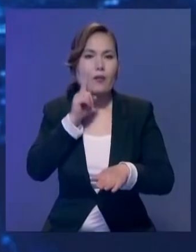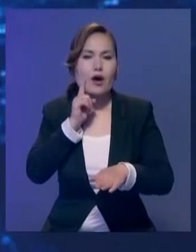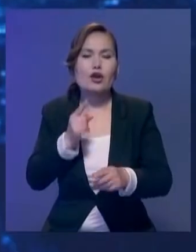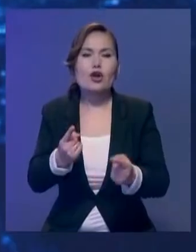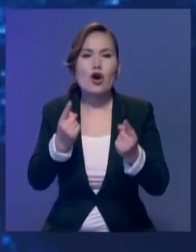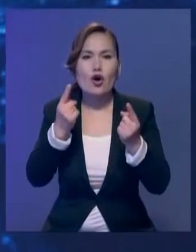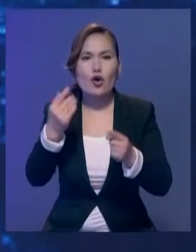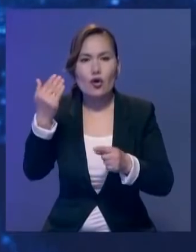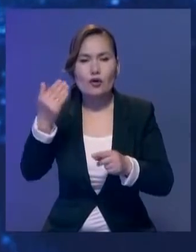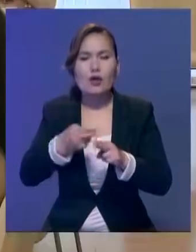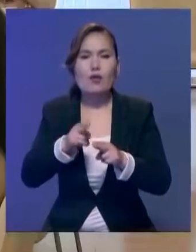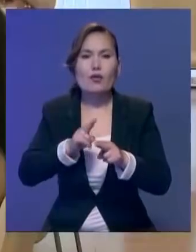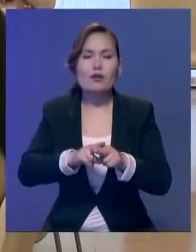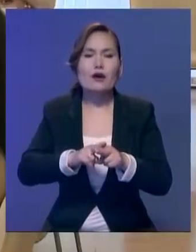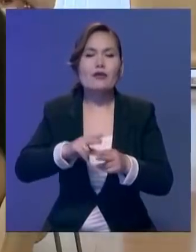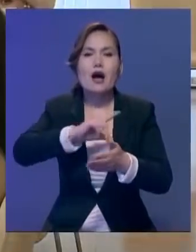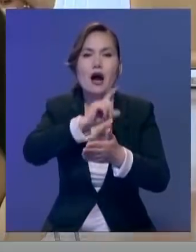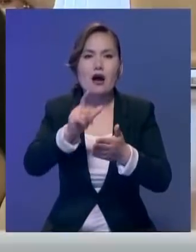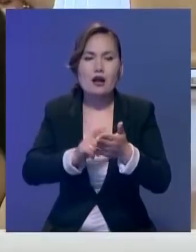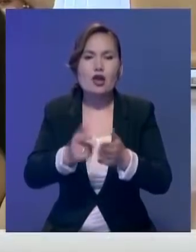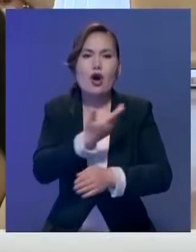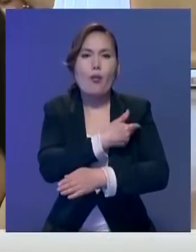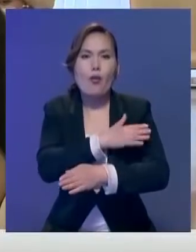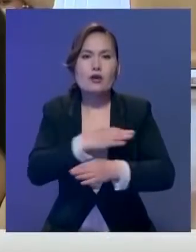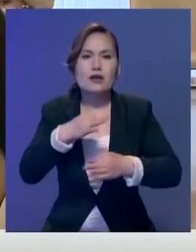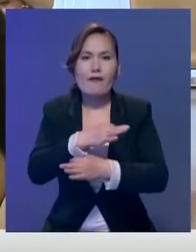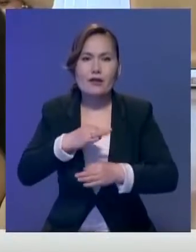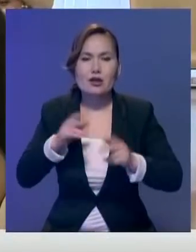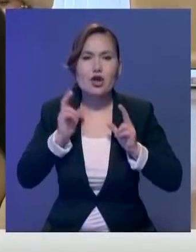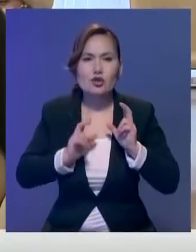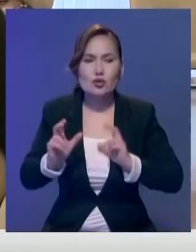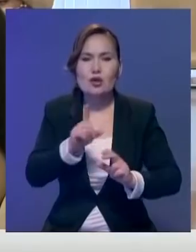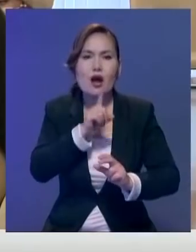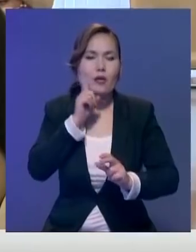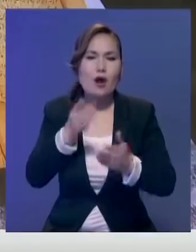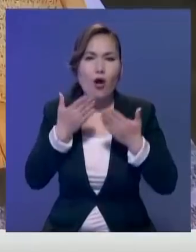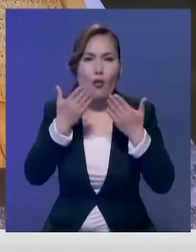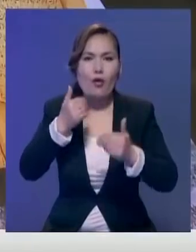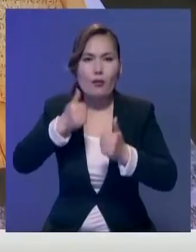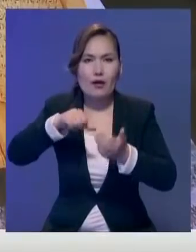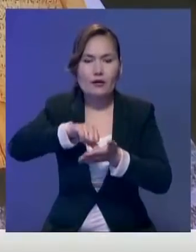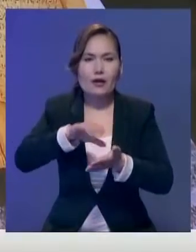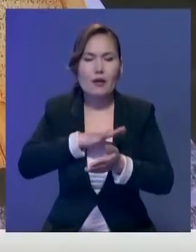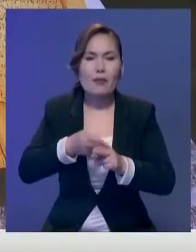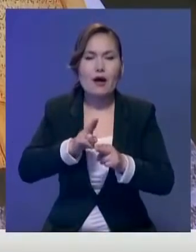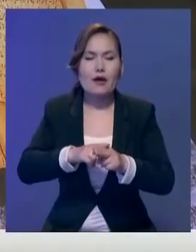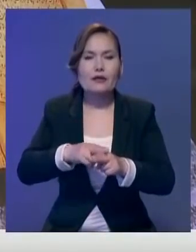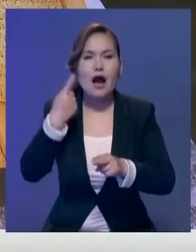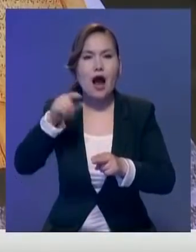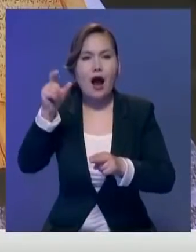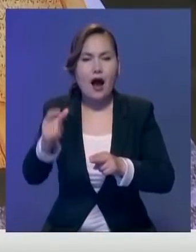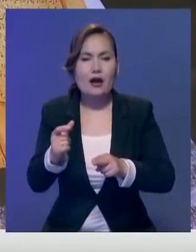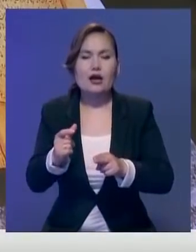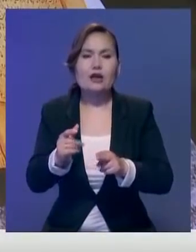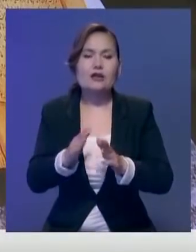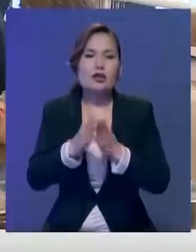ойшылдың өлендерімен қара сөздерін Полша-Венгрия университетінің студенттері қатар оқыды. Ақыны шармаларын ұлықтаған бұндай